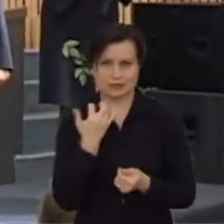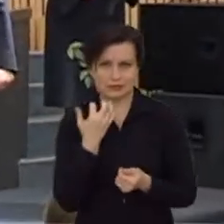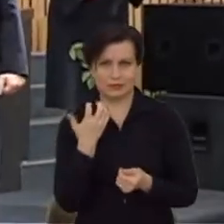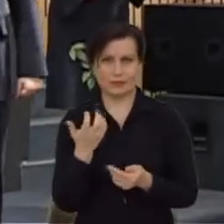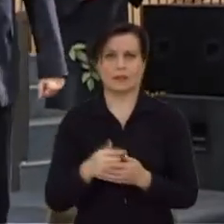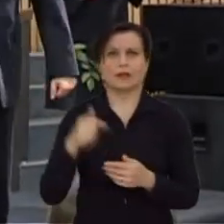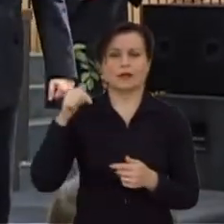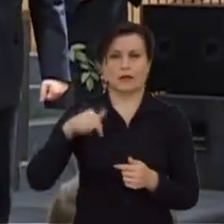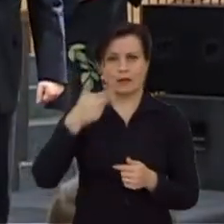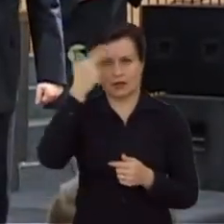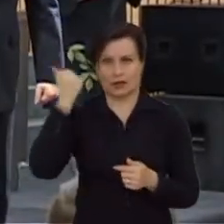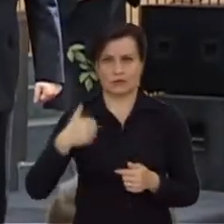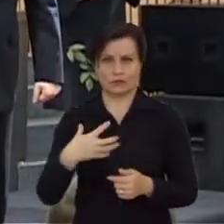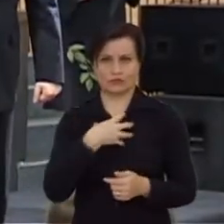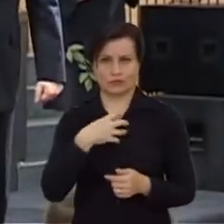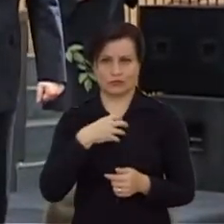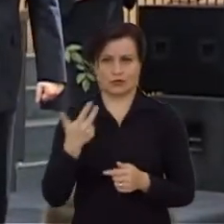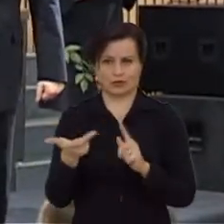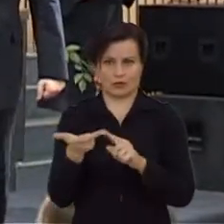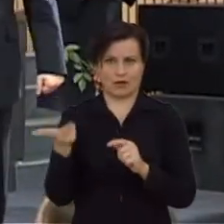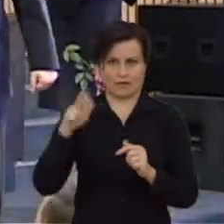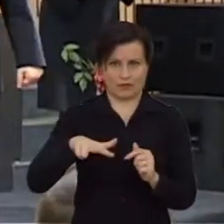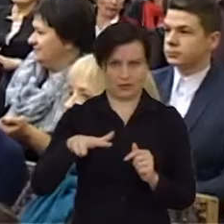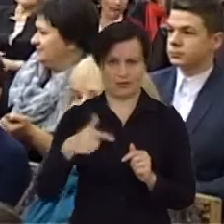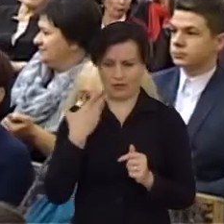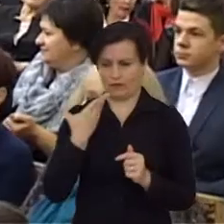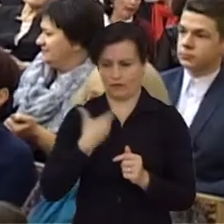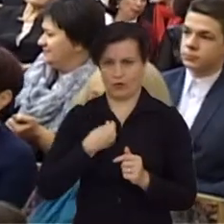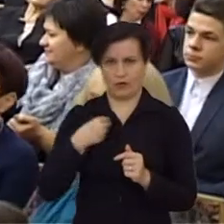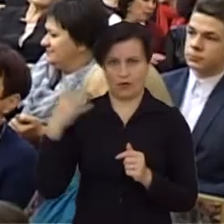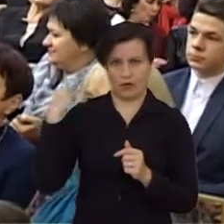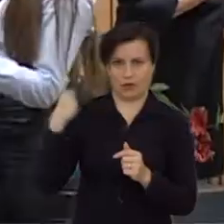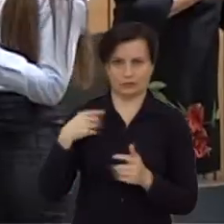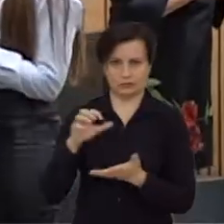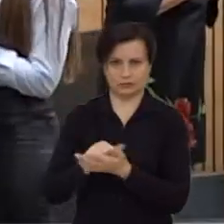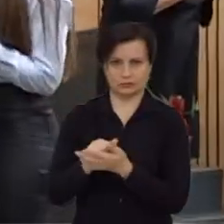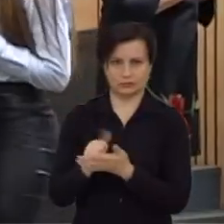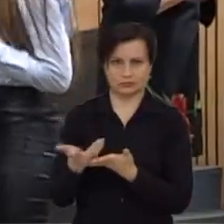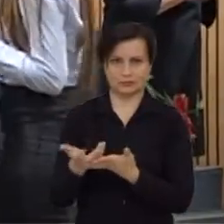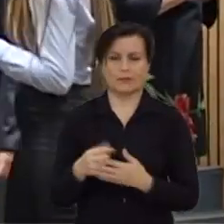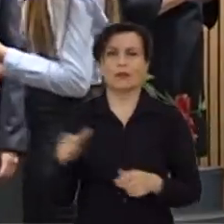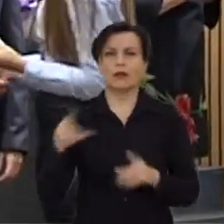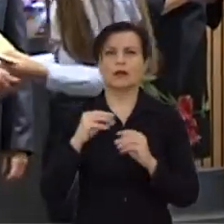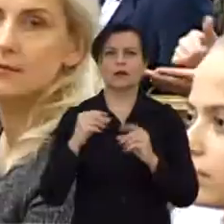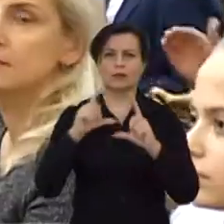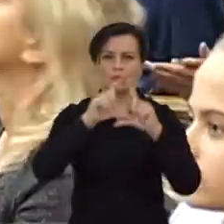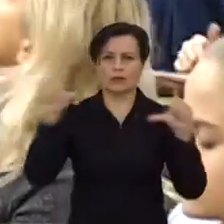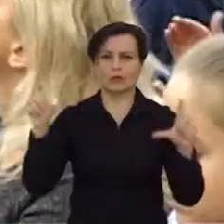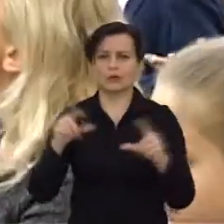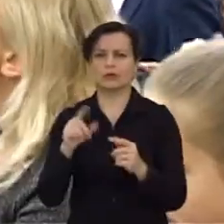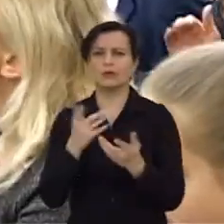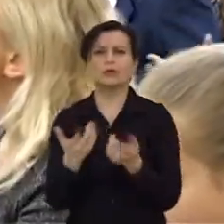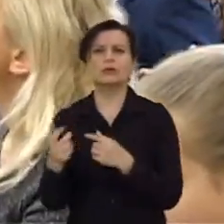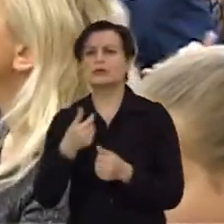metais su Lietuvos šampionatė trečią vietą tarp savam šiai užiniu. Labai įdomu. O mokykloje kokie dalykai sekasi?